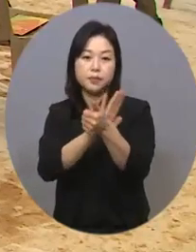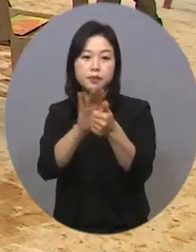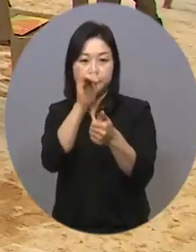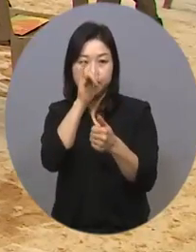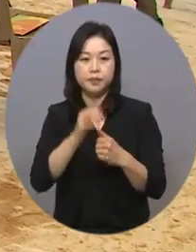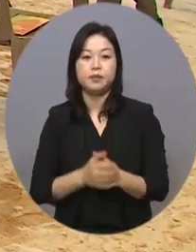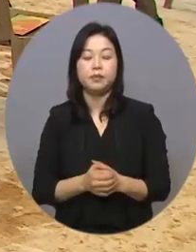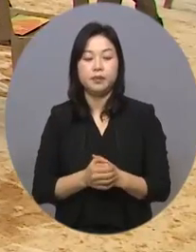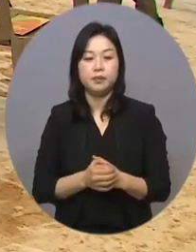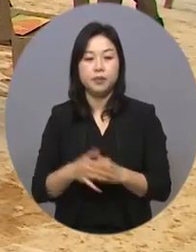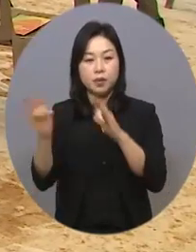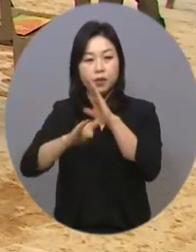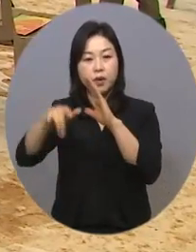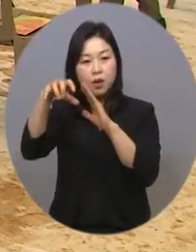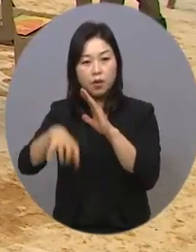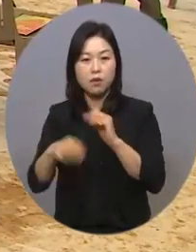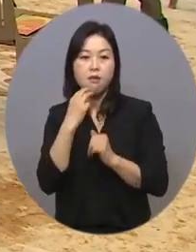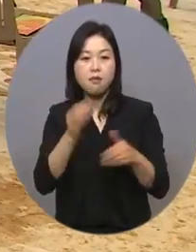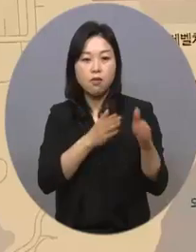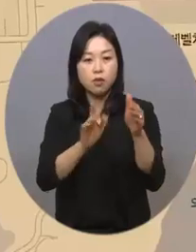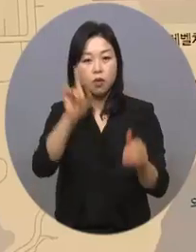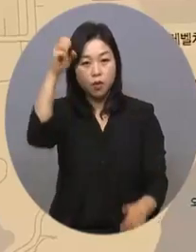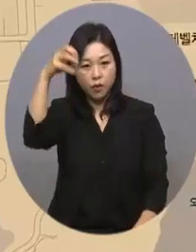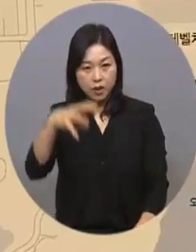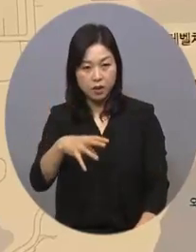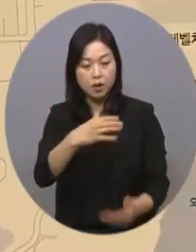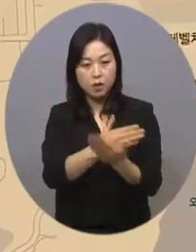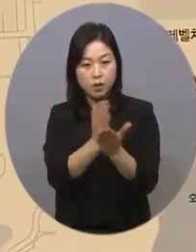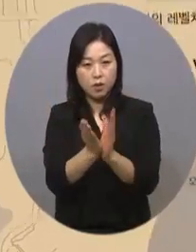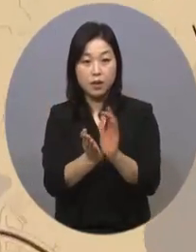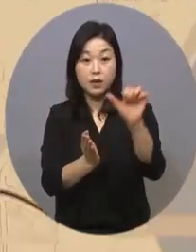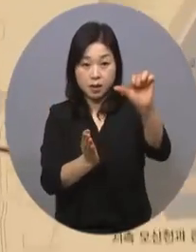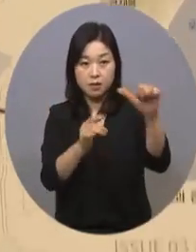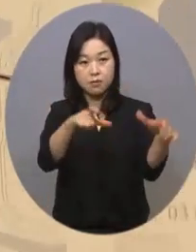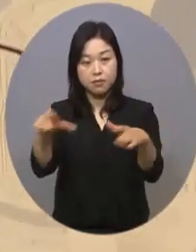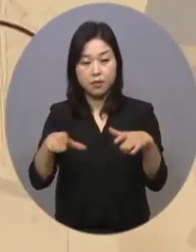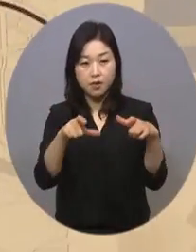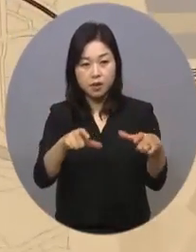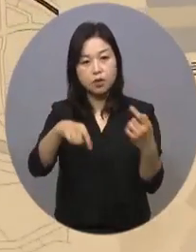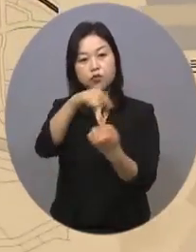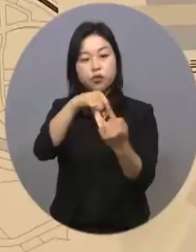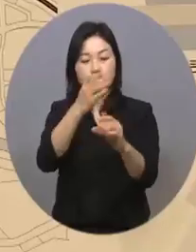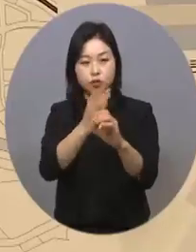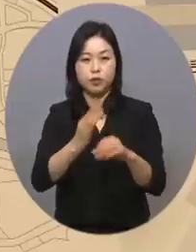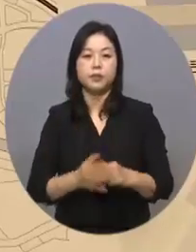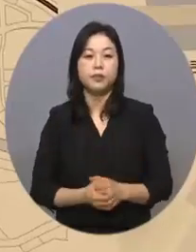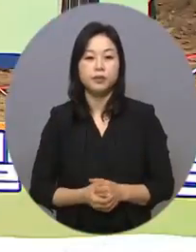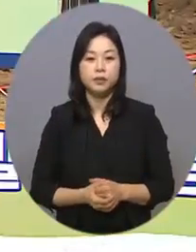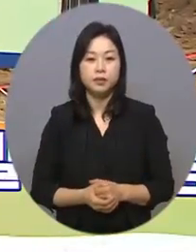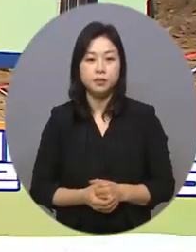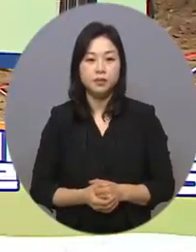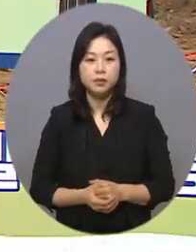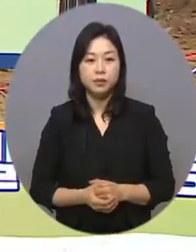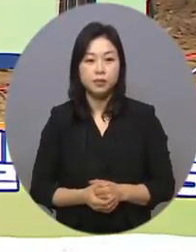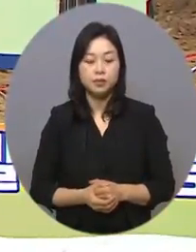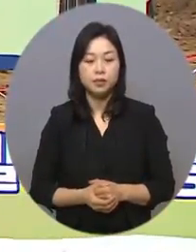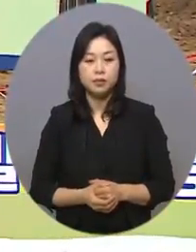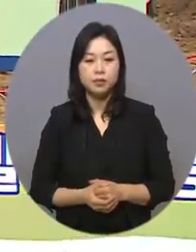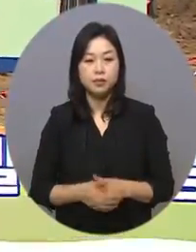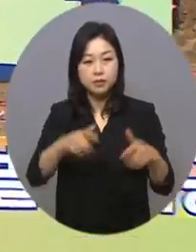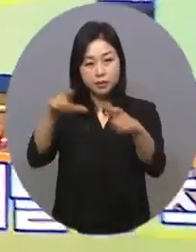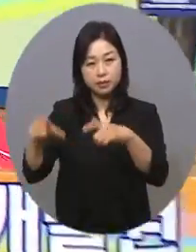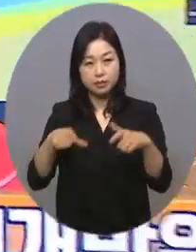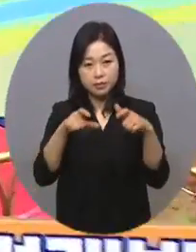현재 공단에서는 경기도 고양시를 비롯한 5개 권역에서 기관을 운영하고 있습니다. 이처럼 여러